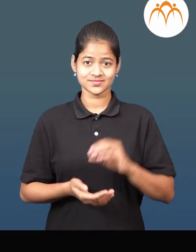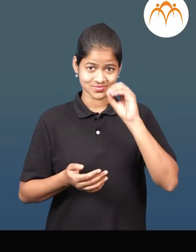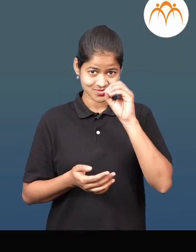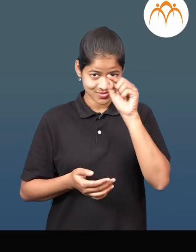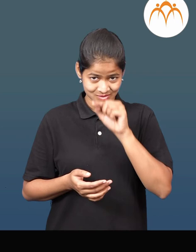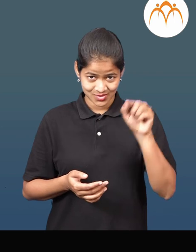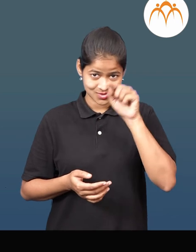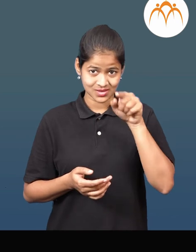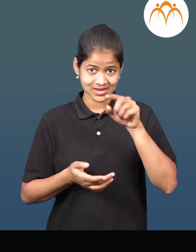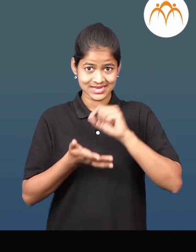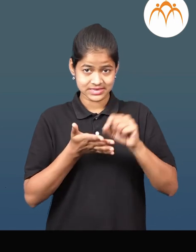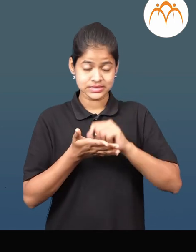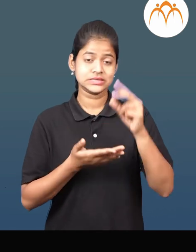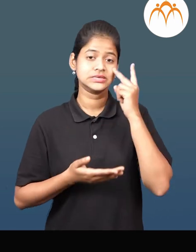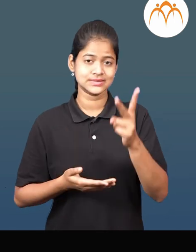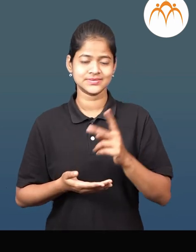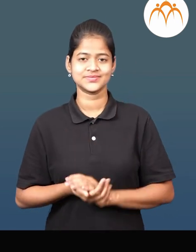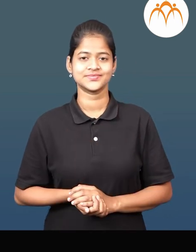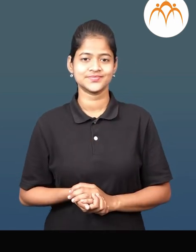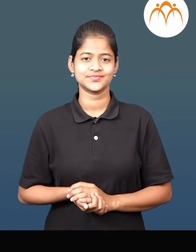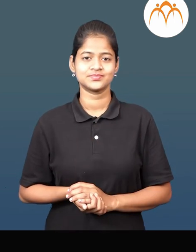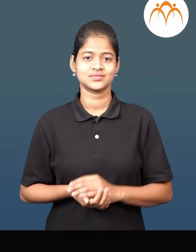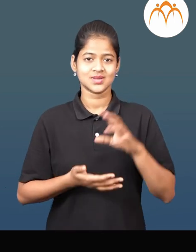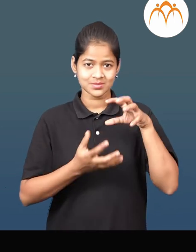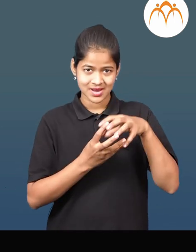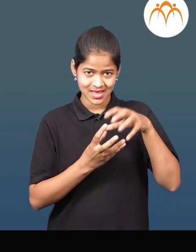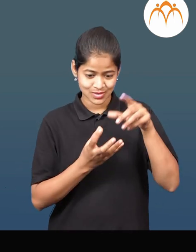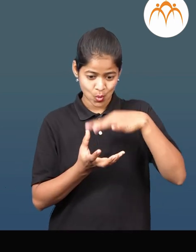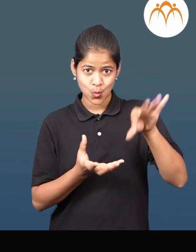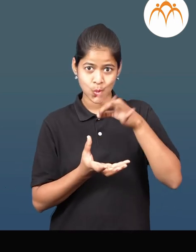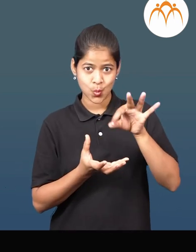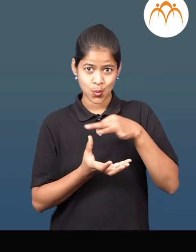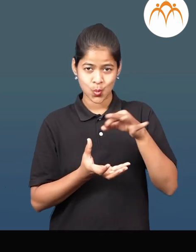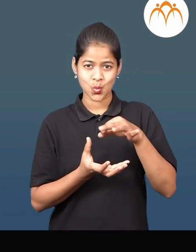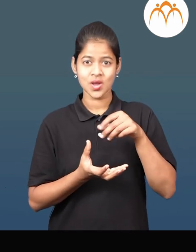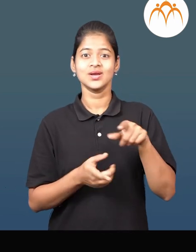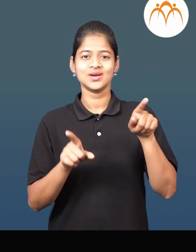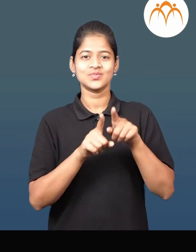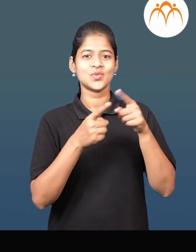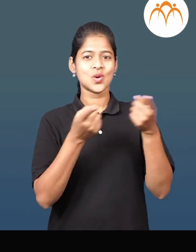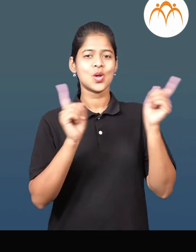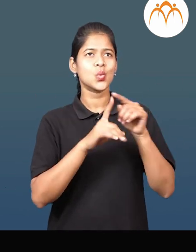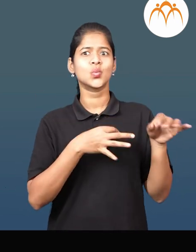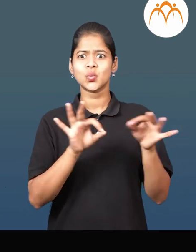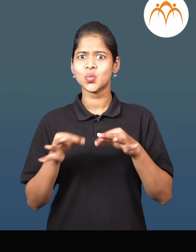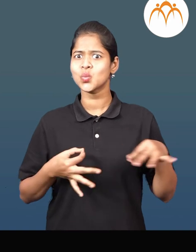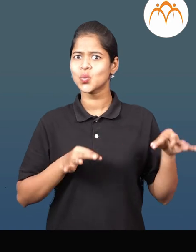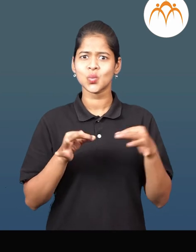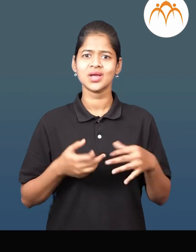शुन्य असे लिहतात डबारिकामा होने, खोलित कोणी नाही